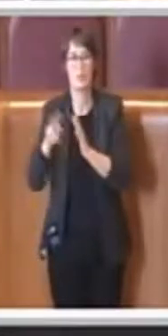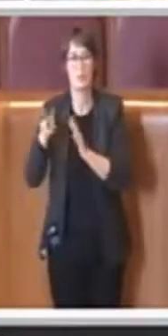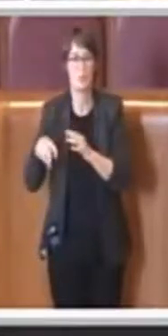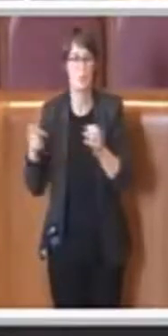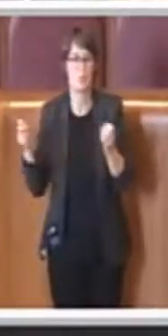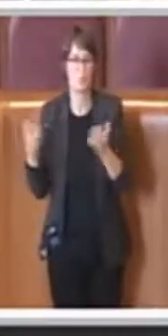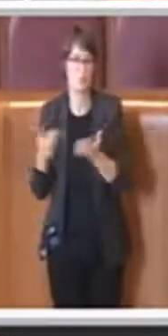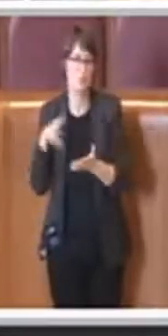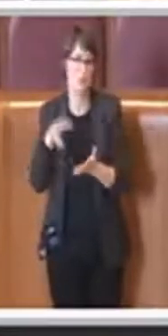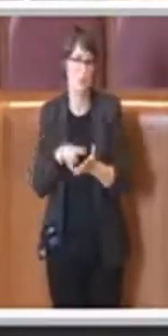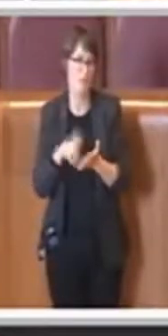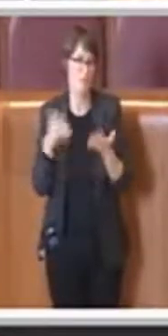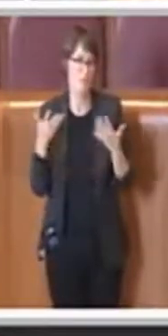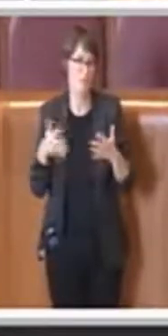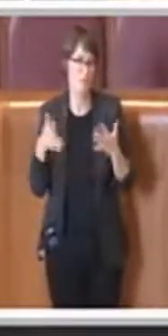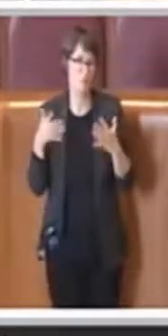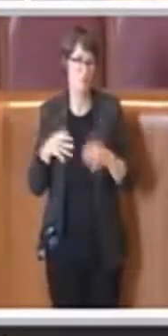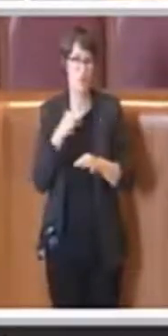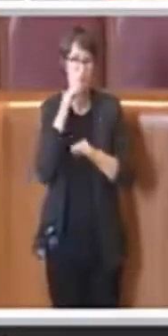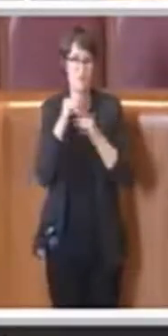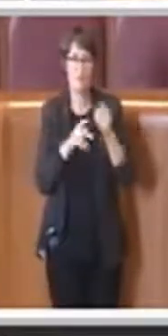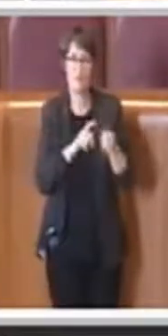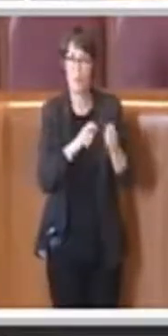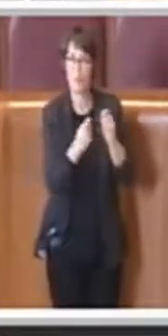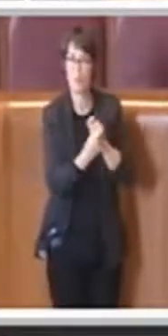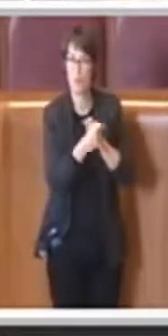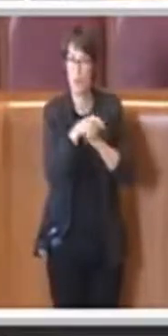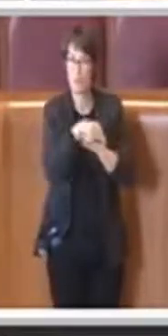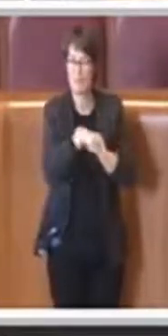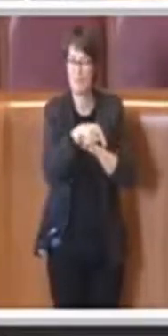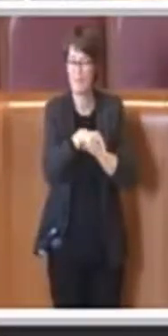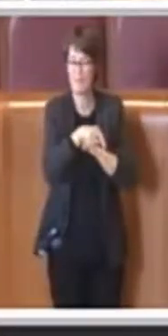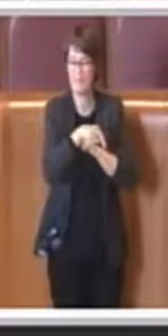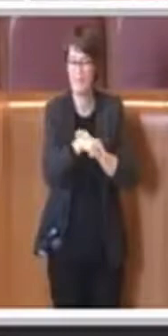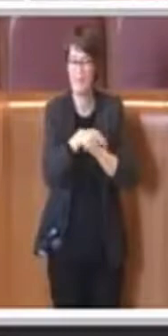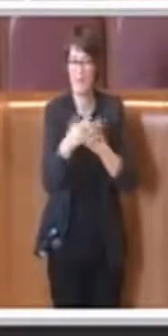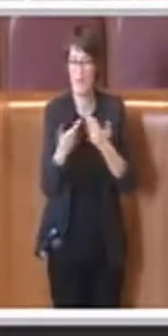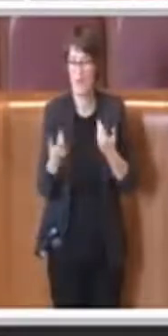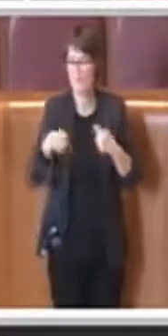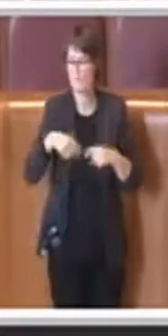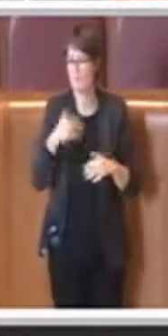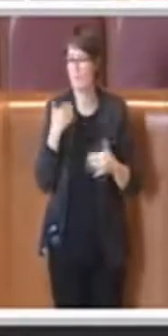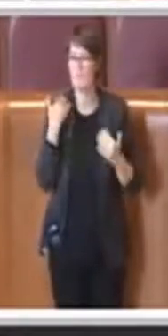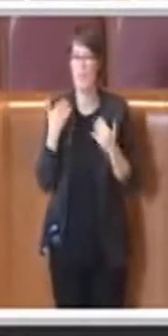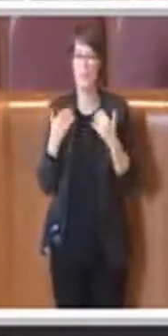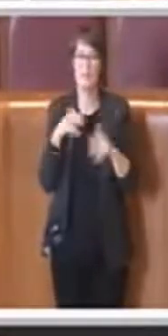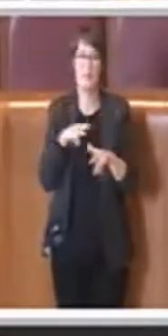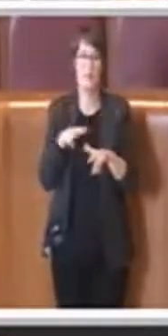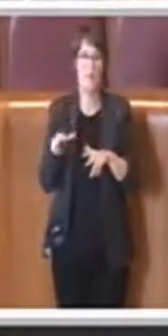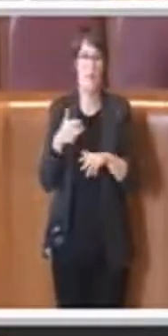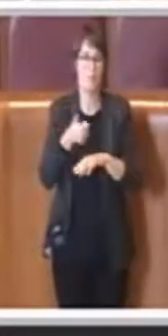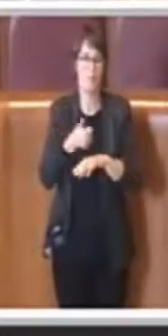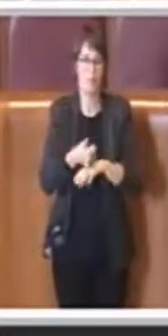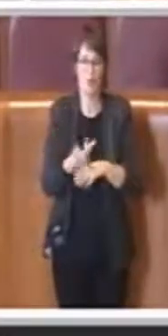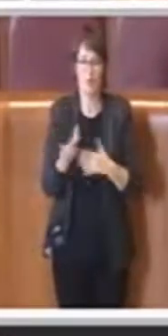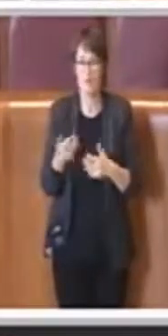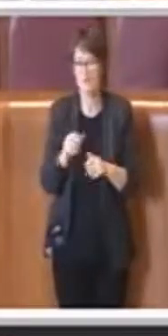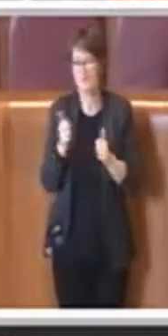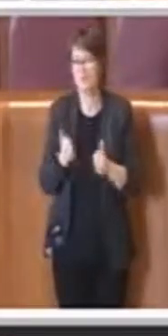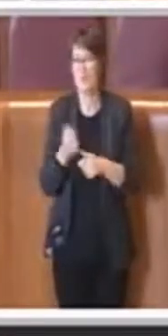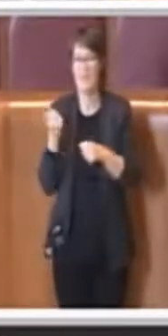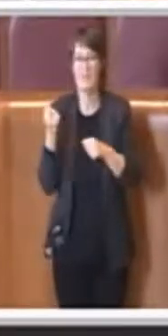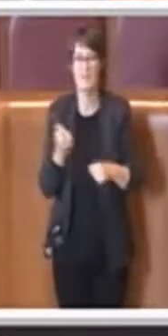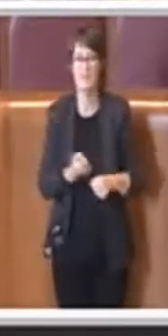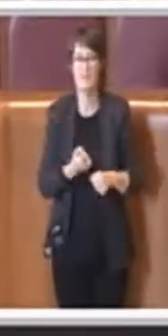avremo quindi l'Assemblea Capitolina e quindi l'amministrazione, ovviamente sia in questa ma anche nelle prossime